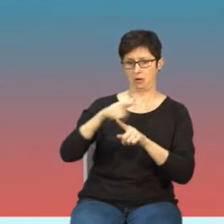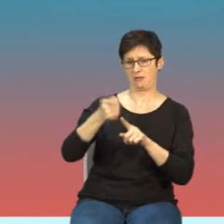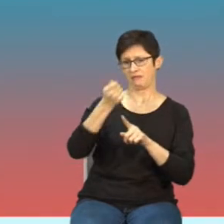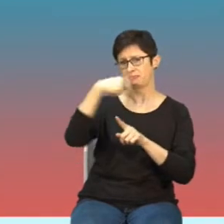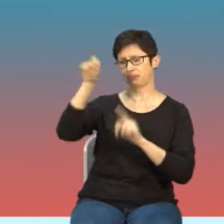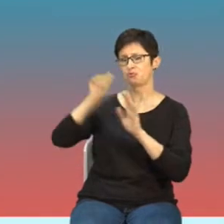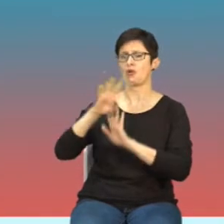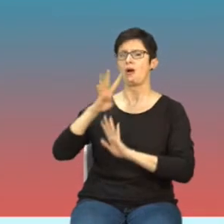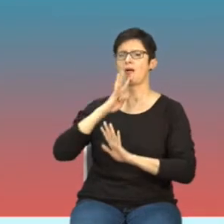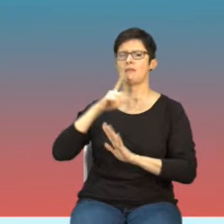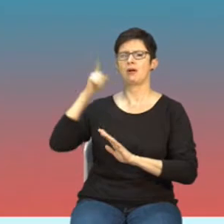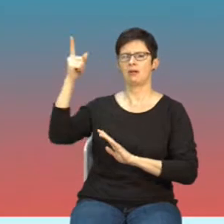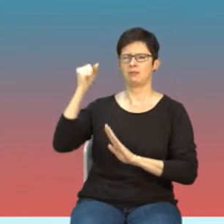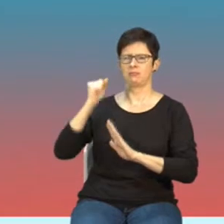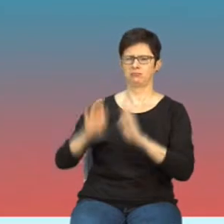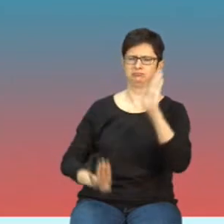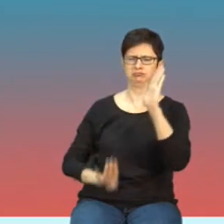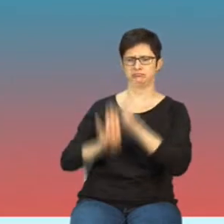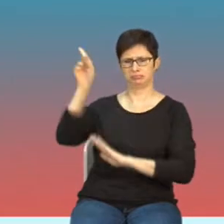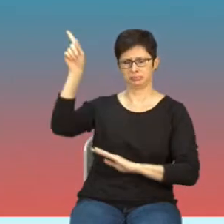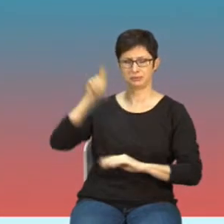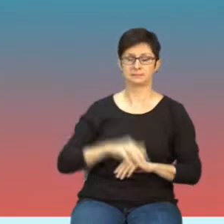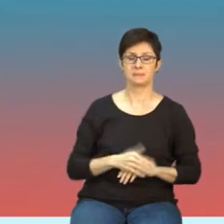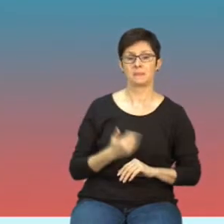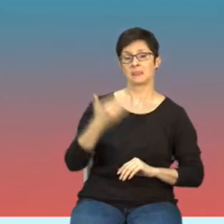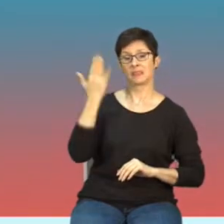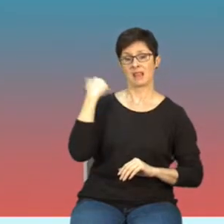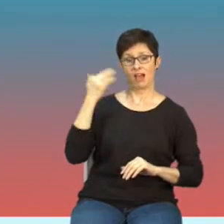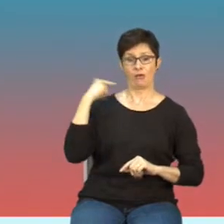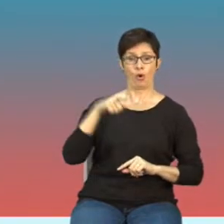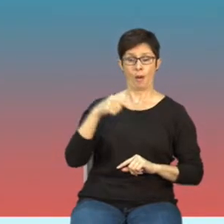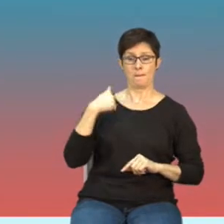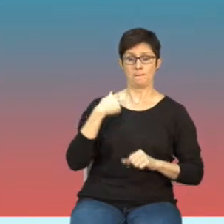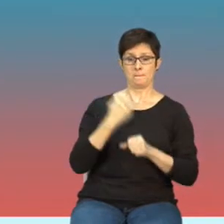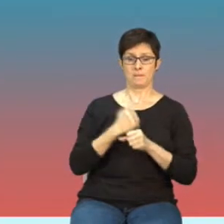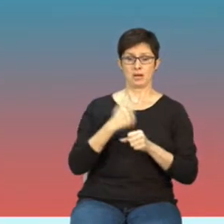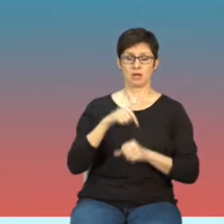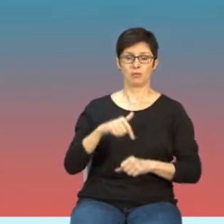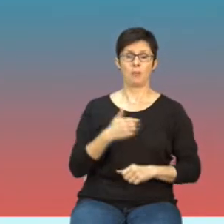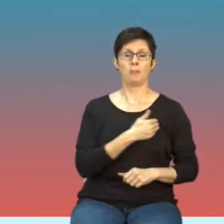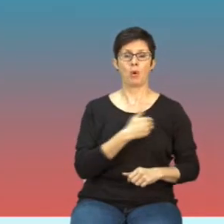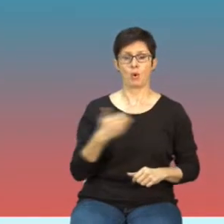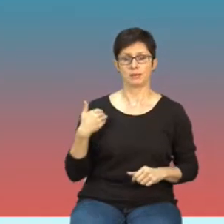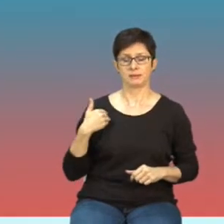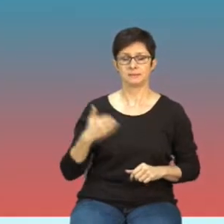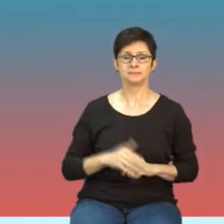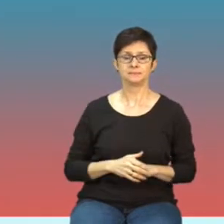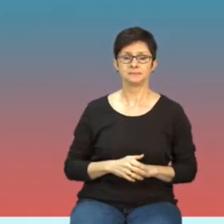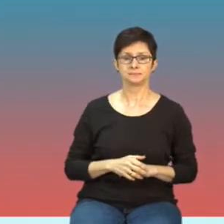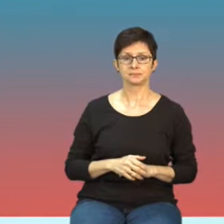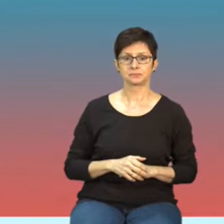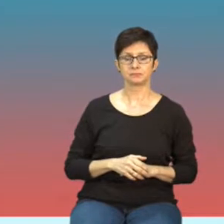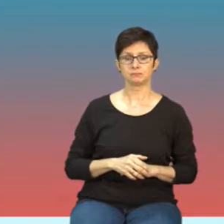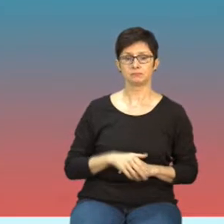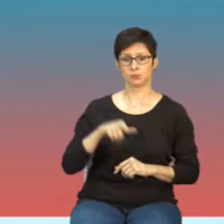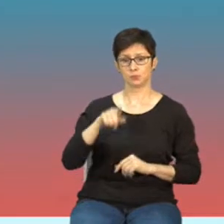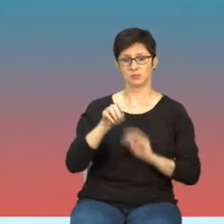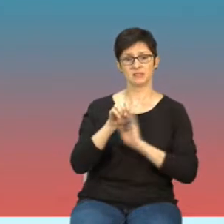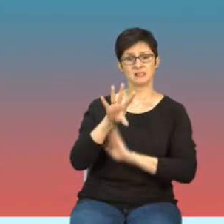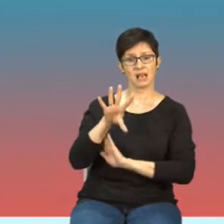Zjednoczonych. Ale w każdym razie wtedy jeszcze pracował w Polsce. I tak jak Państwo widzicie na tym slajdzie,